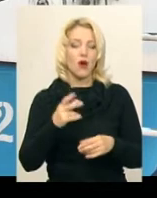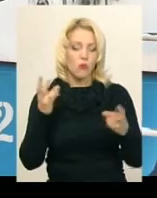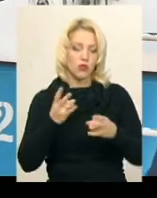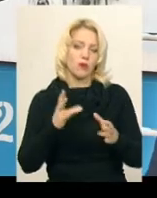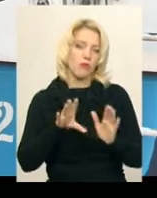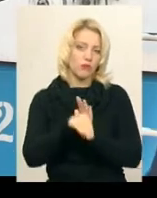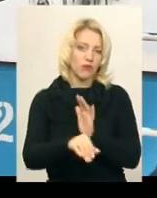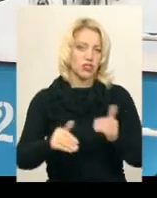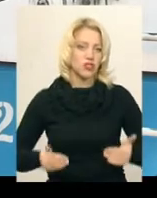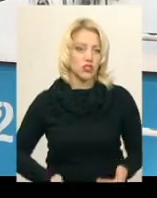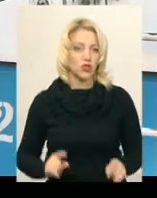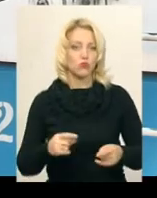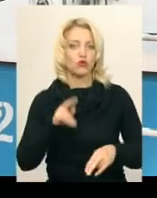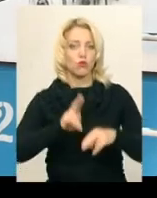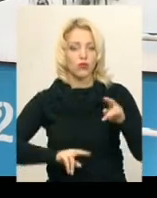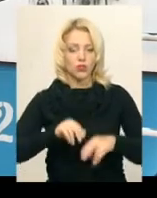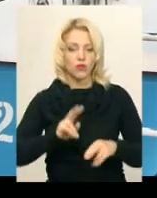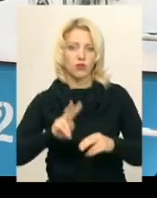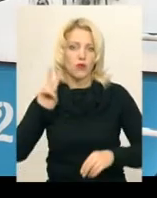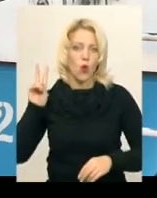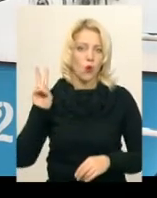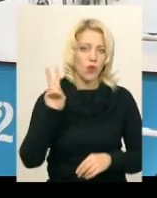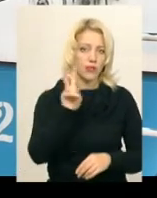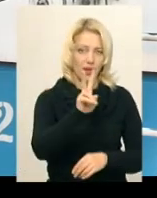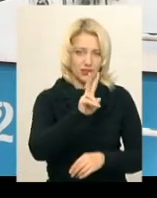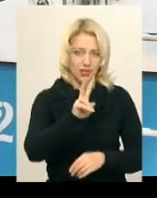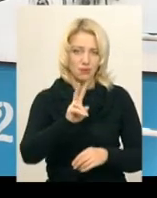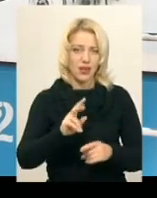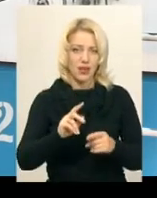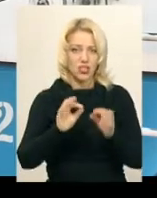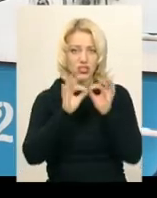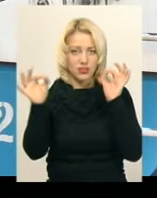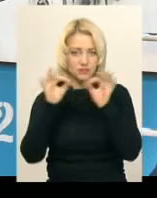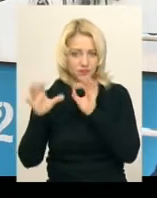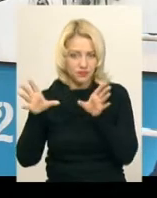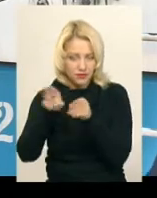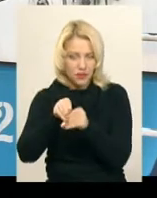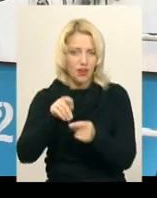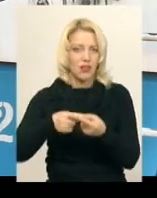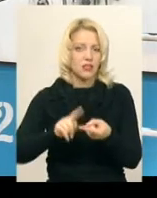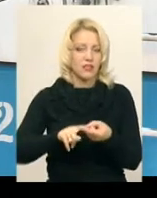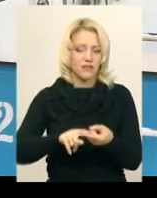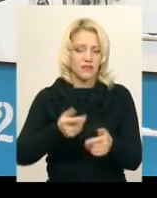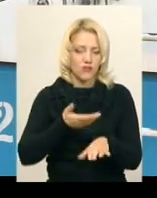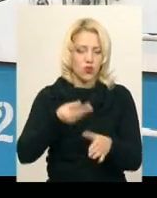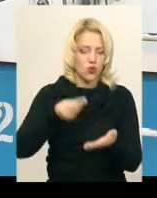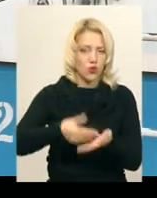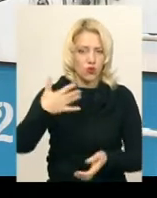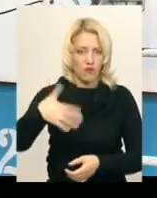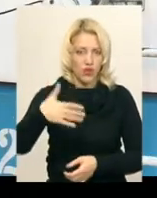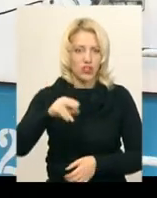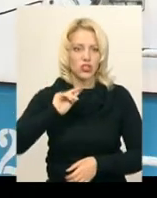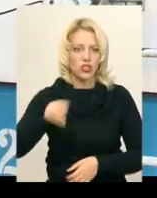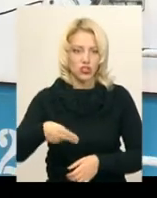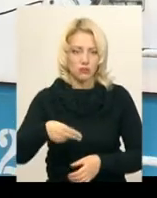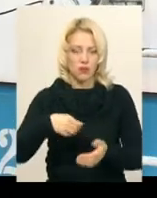життя, тому що будівництво контактних мереж, воно набагато дороговартісне, чим придбання цих тролейбусів.